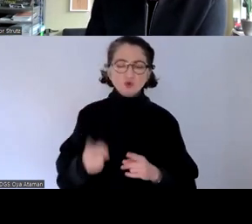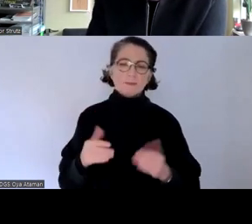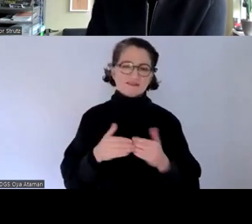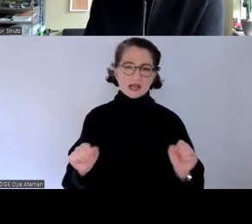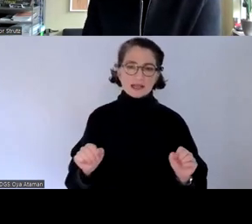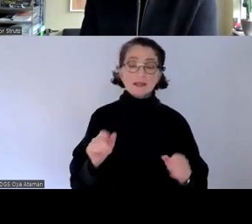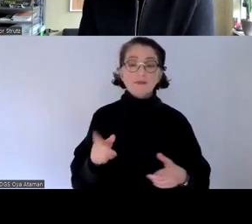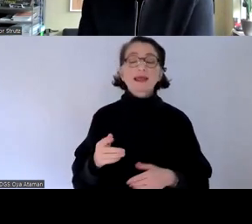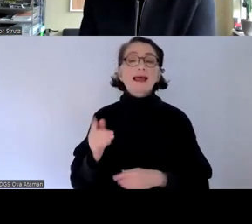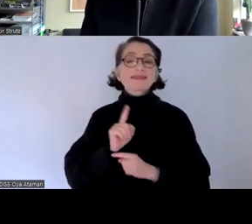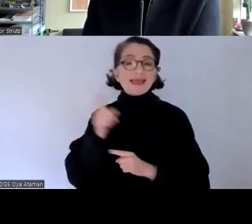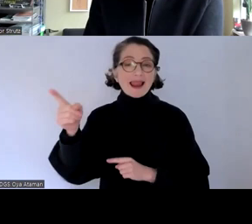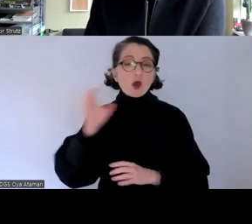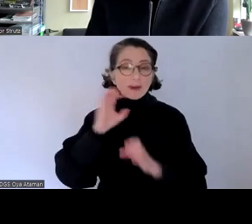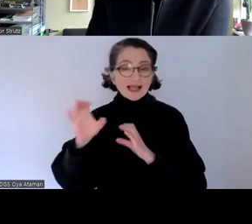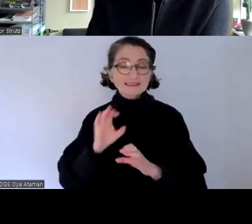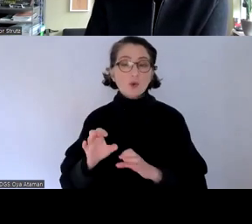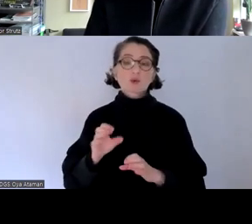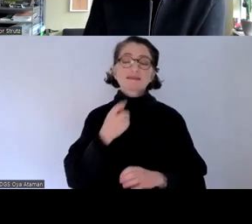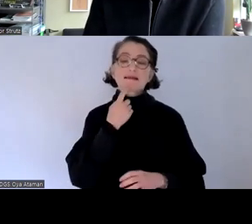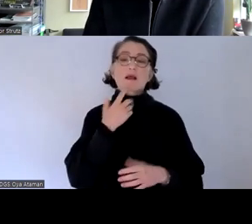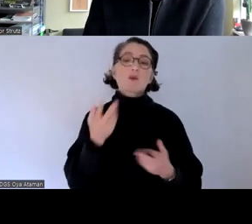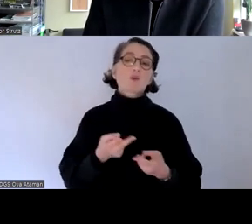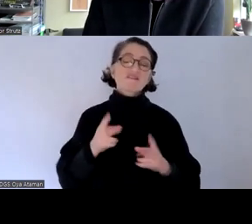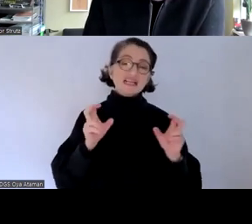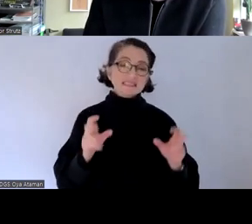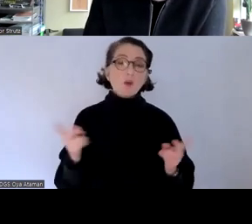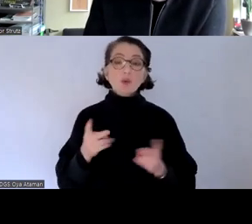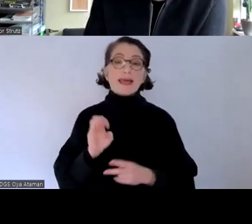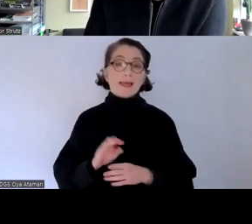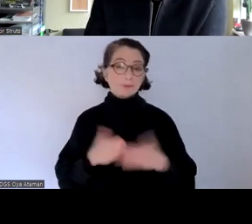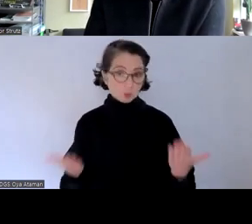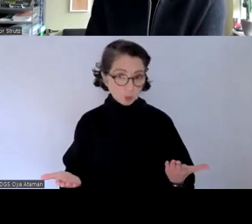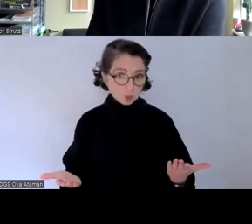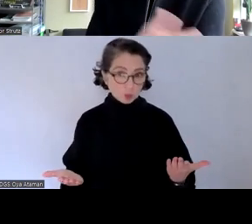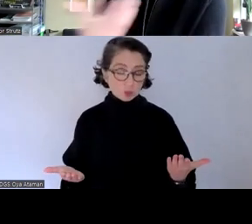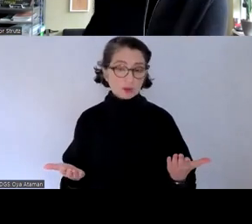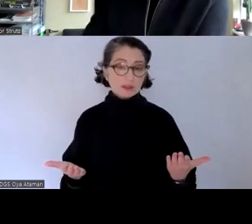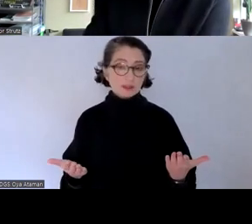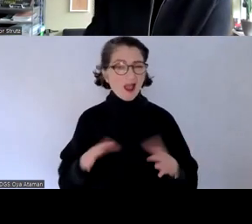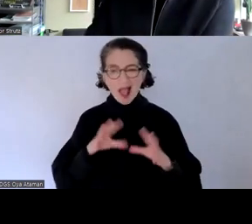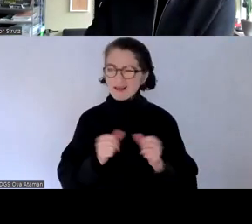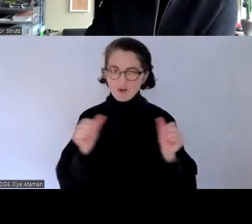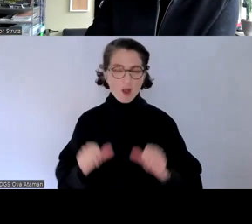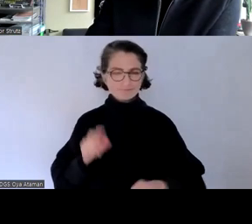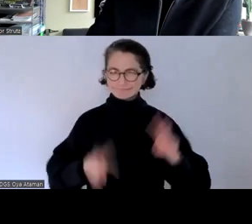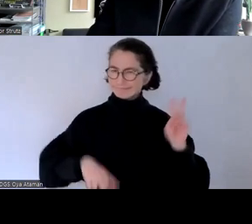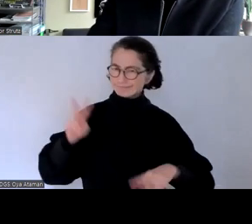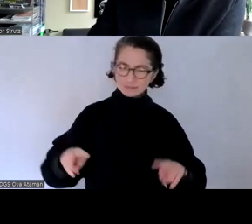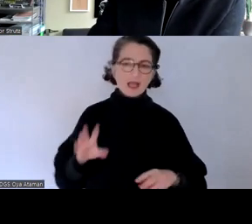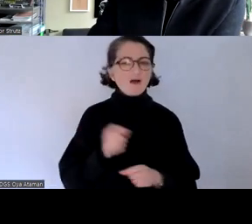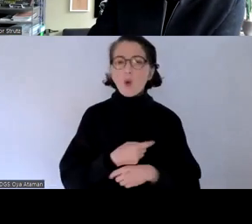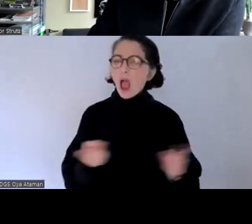fernseher und dergleichen und eben auch sämtliche form von ebooks also tatsächlich für jedermann